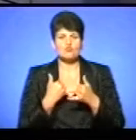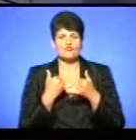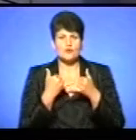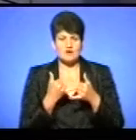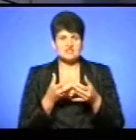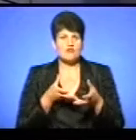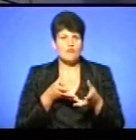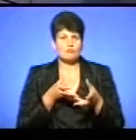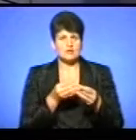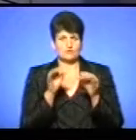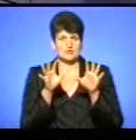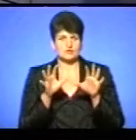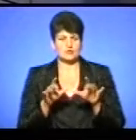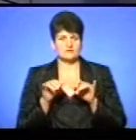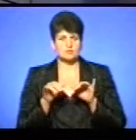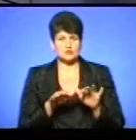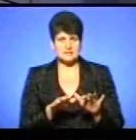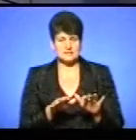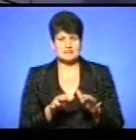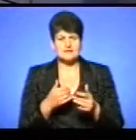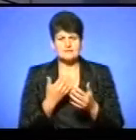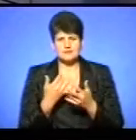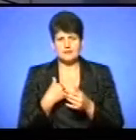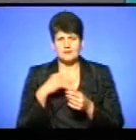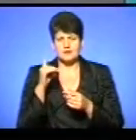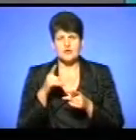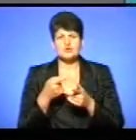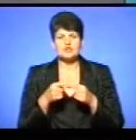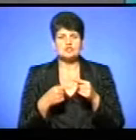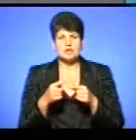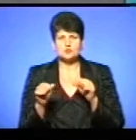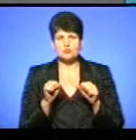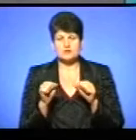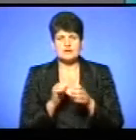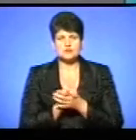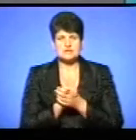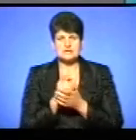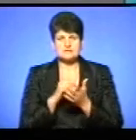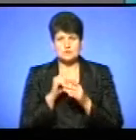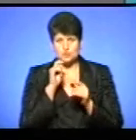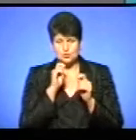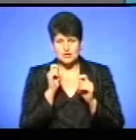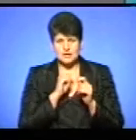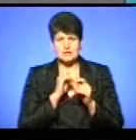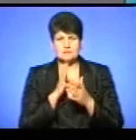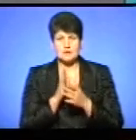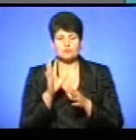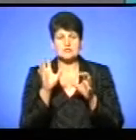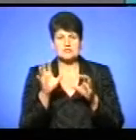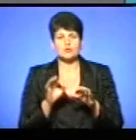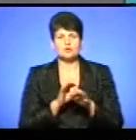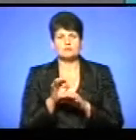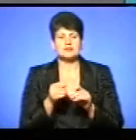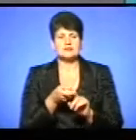законодавчі процеси, так? Наскільки мені відомо, що через правління Асоціації міст України має прийти кожен законопроект, який стосується